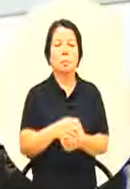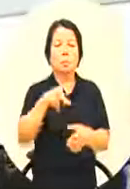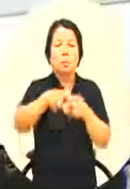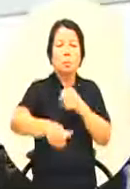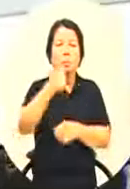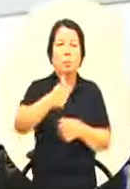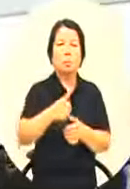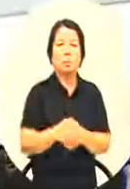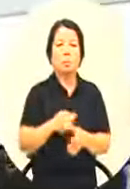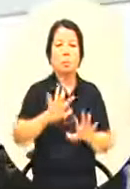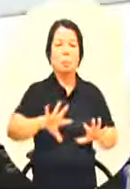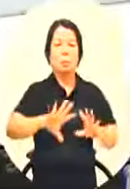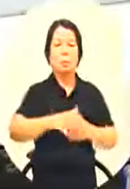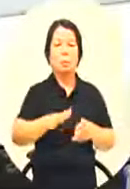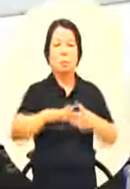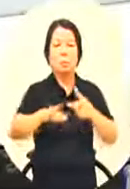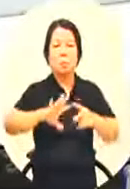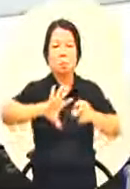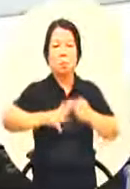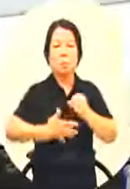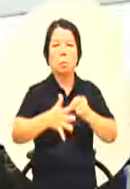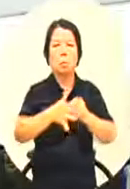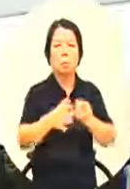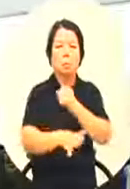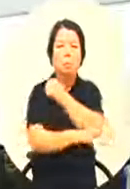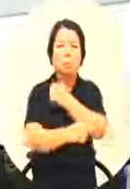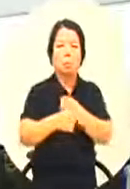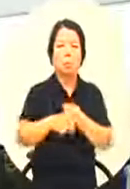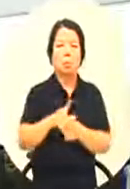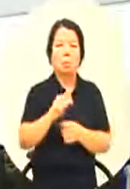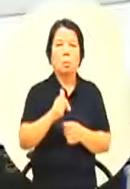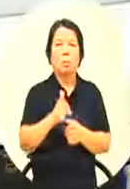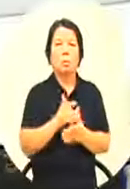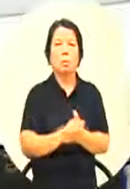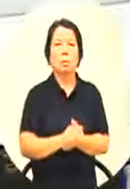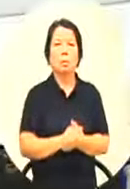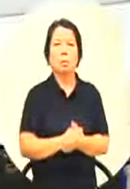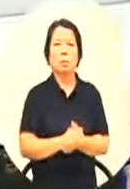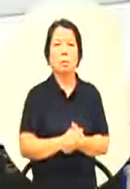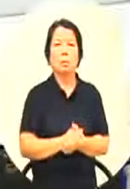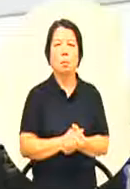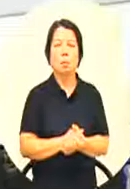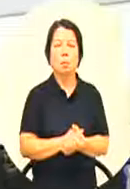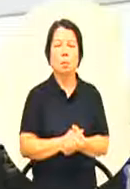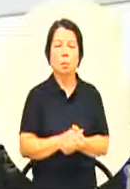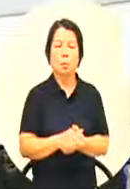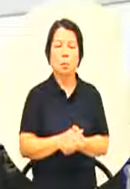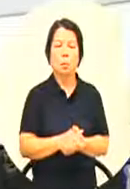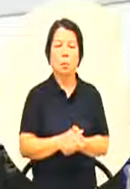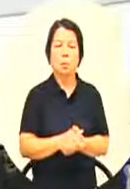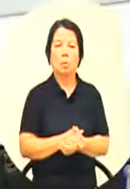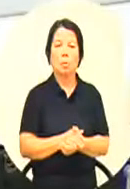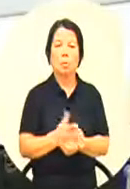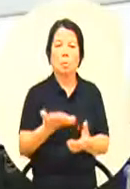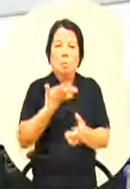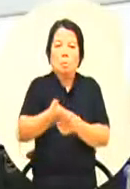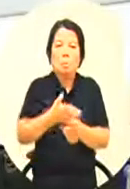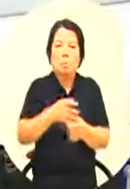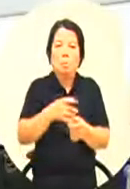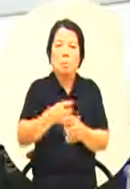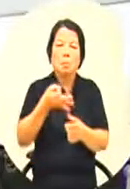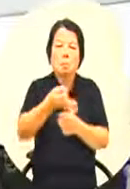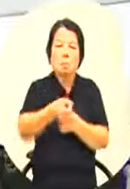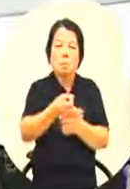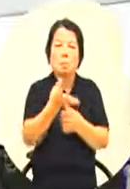现在很多国小国中的基层教练我们是怎么给他们看待还有我们针